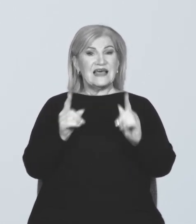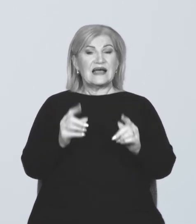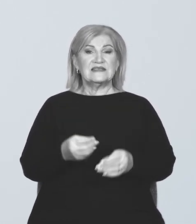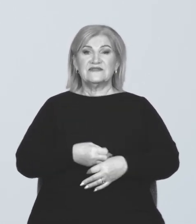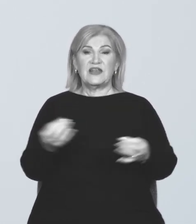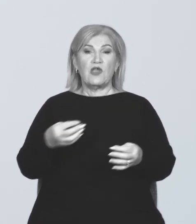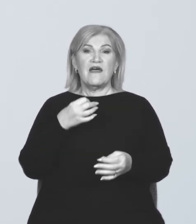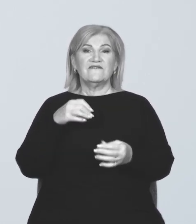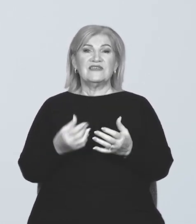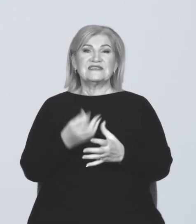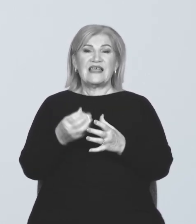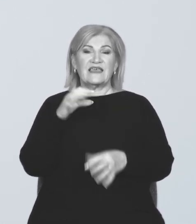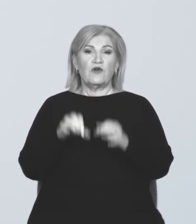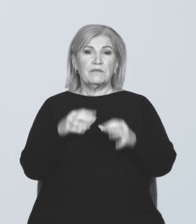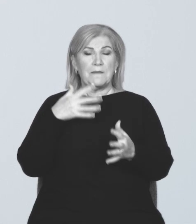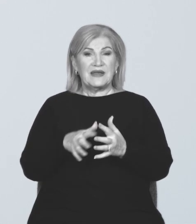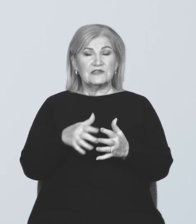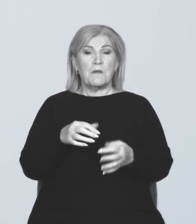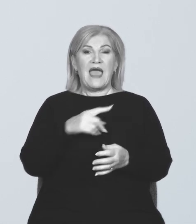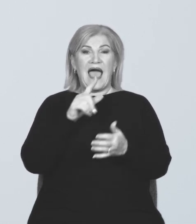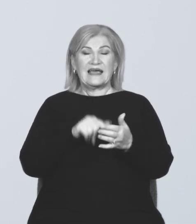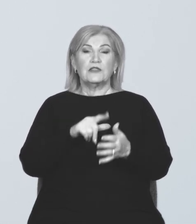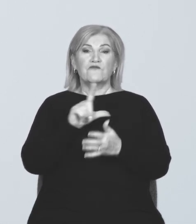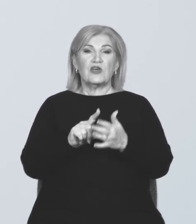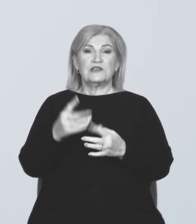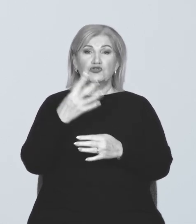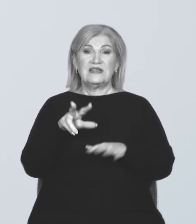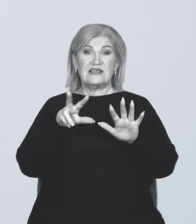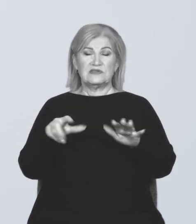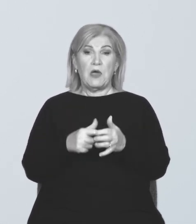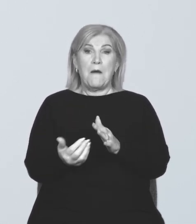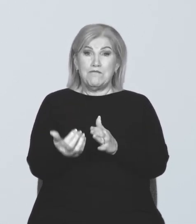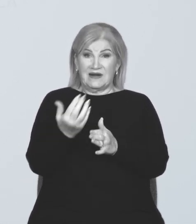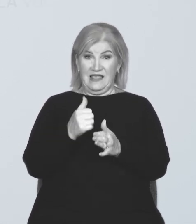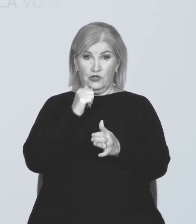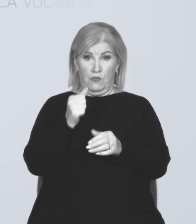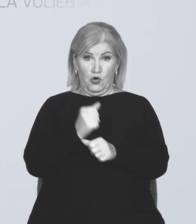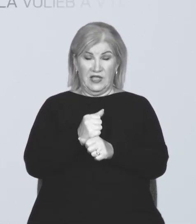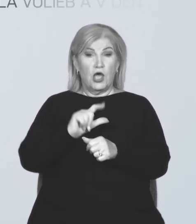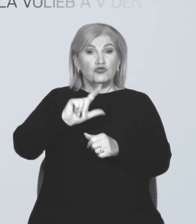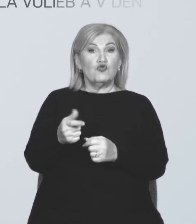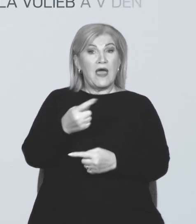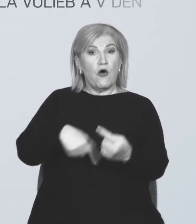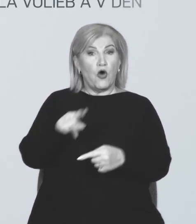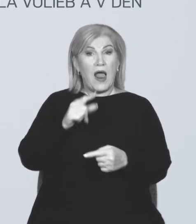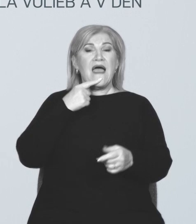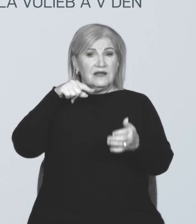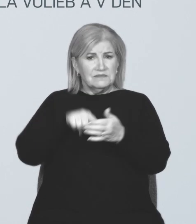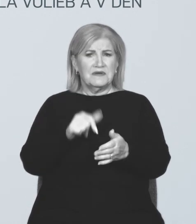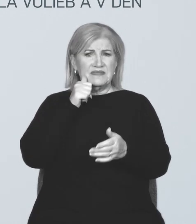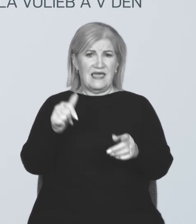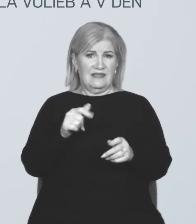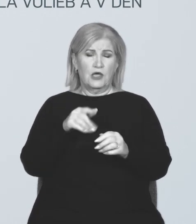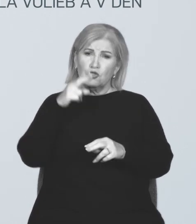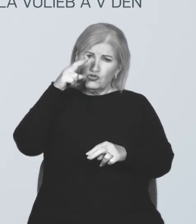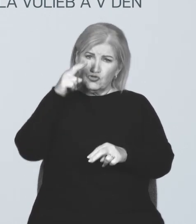zverejňovať výsledky volebných prieskumov a volebných ankiet v čase 48 hodín predodňom konania druhého kola volieb a v deň ich